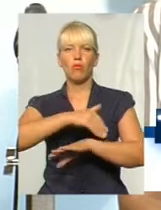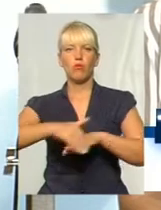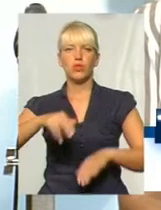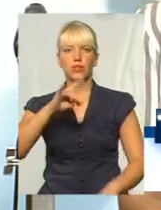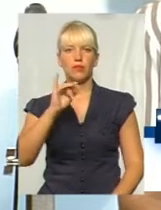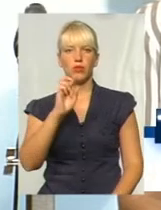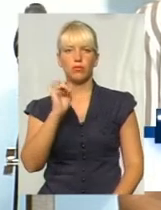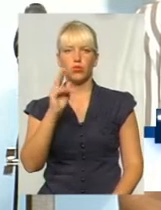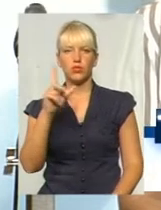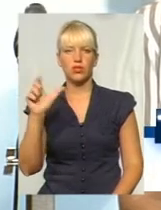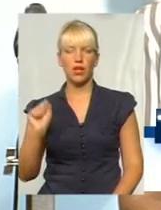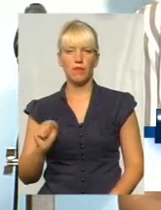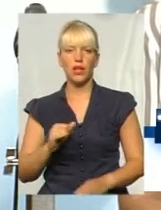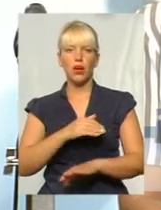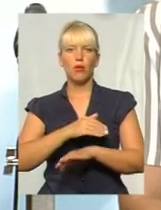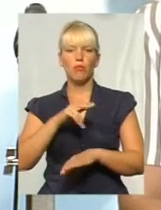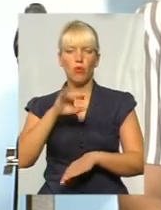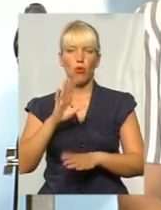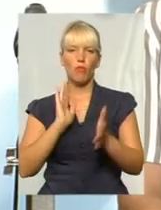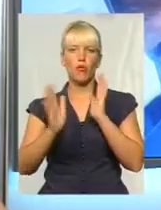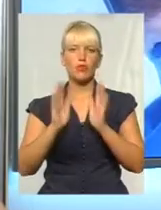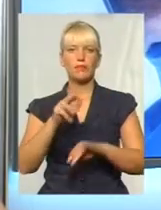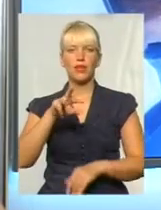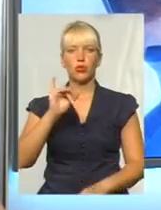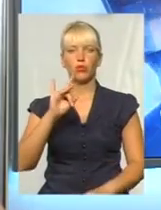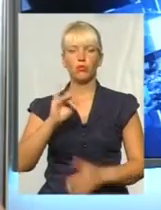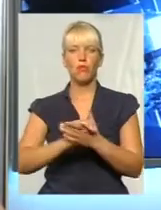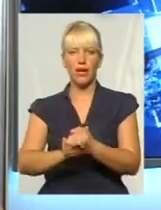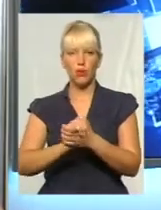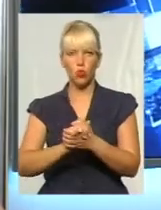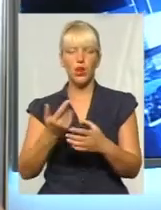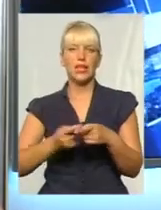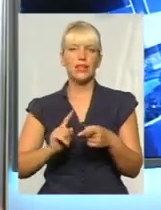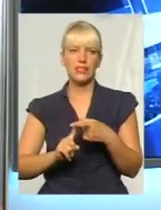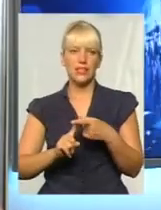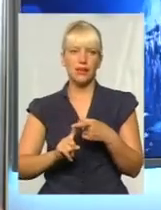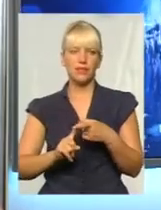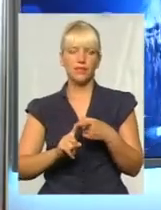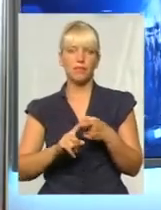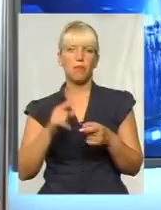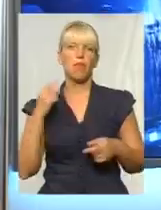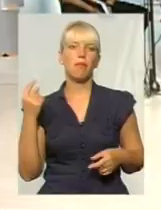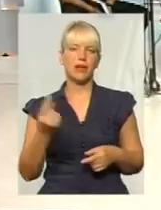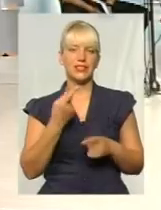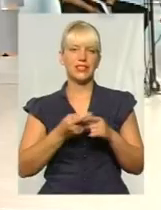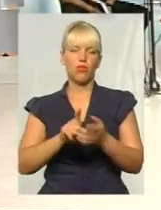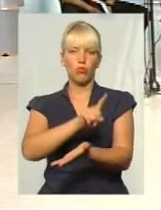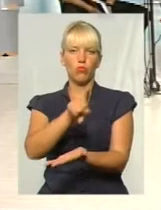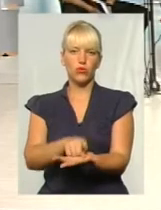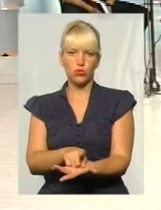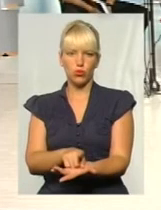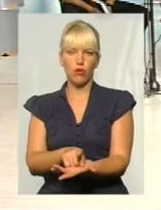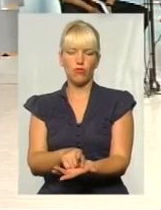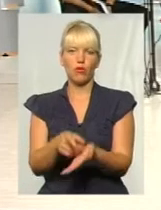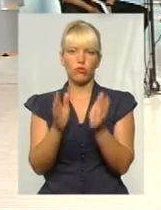і по проспекту Міру. Це перші? Так, та обов'язково